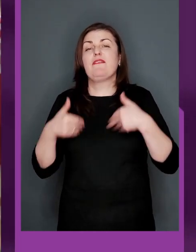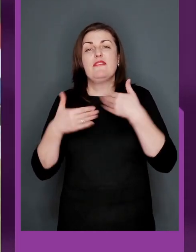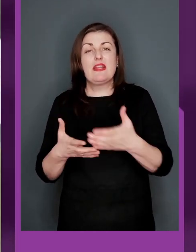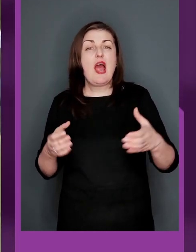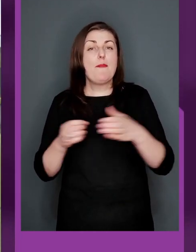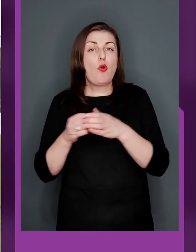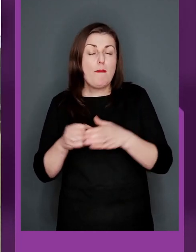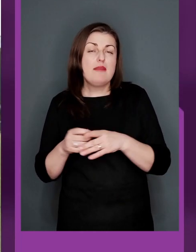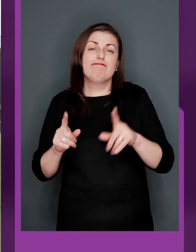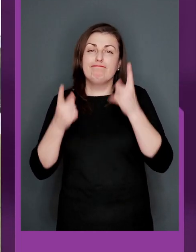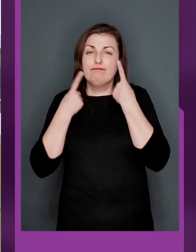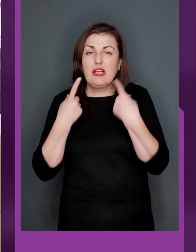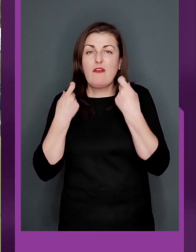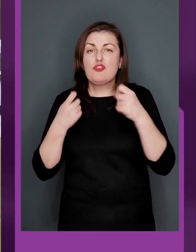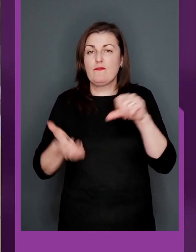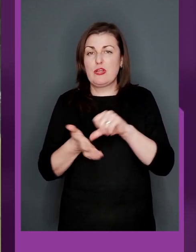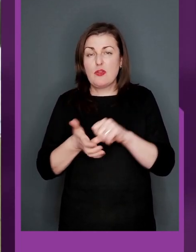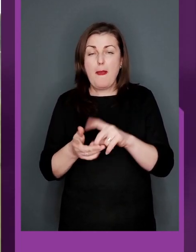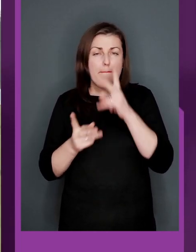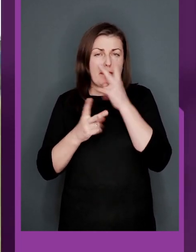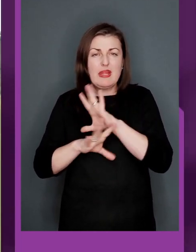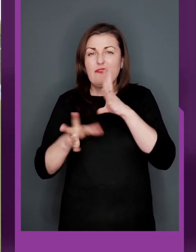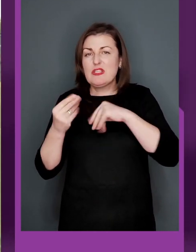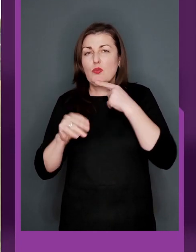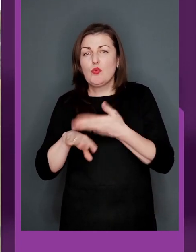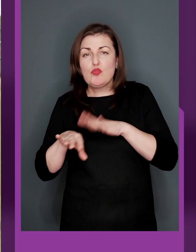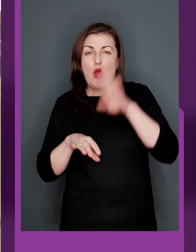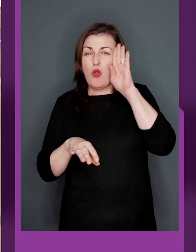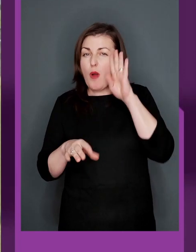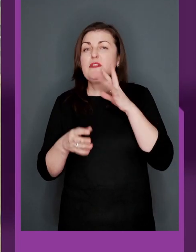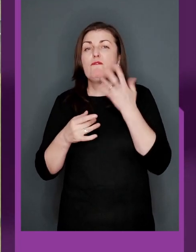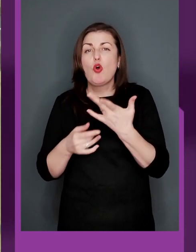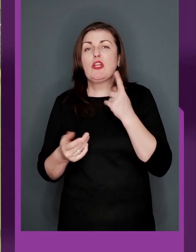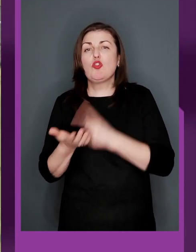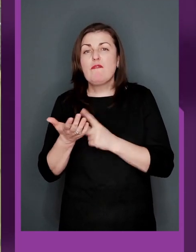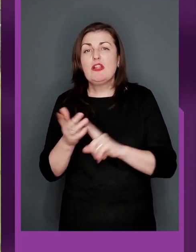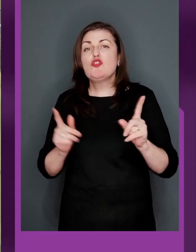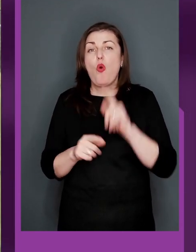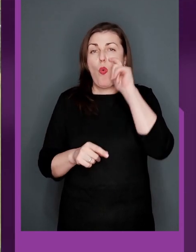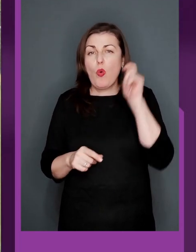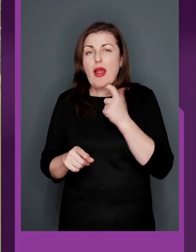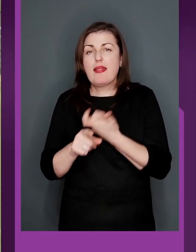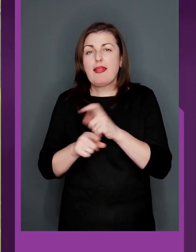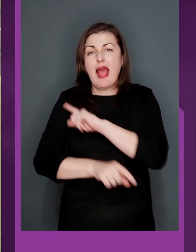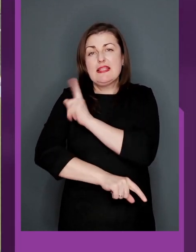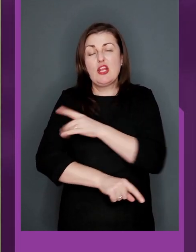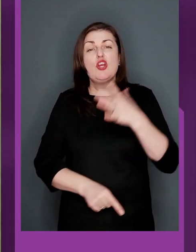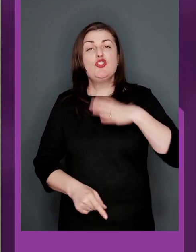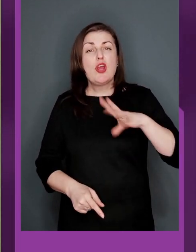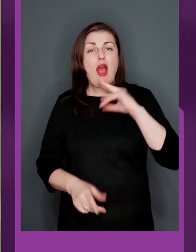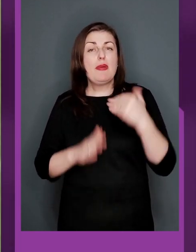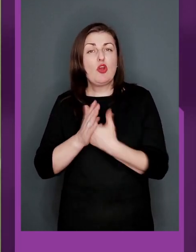Вітаємо команду з билискавичним виступом. Попри усі труднощі хлопців, котре довели, що українці найсильніші.